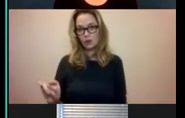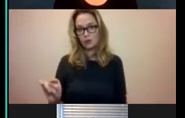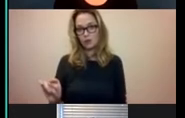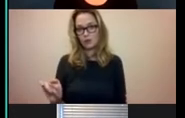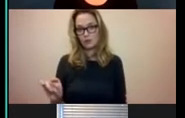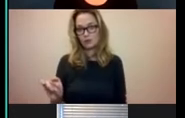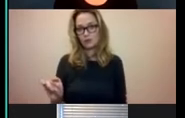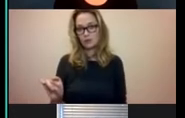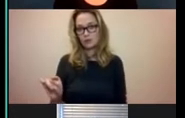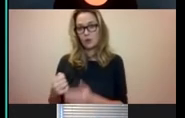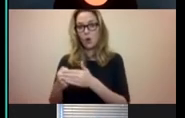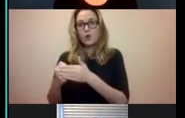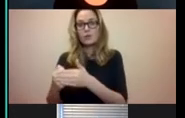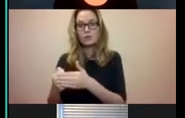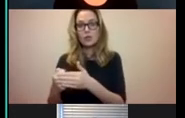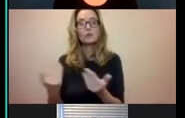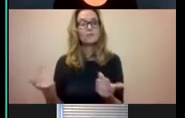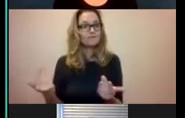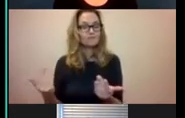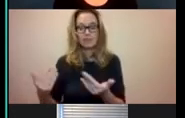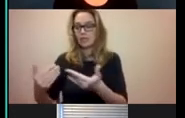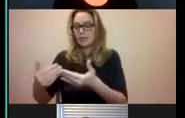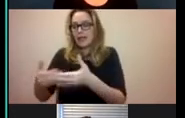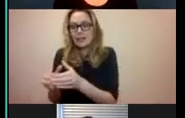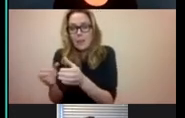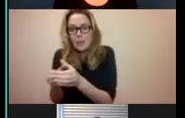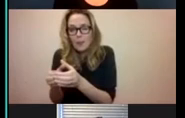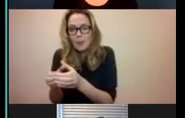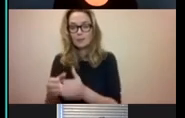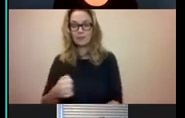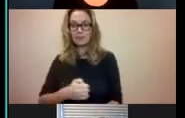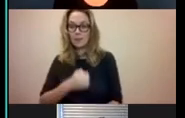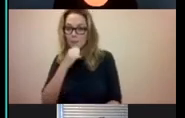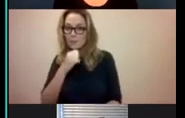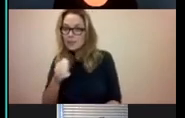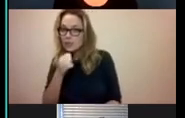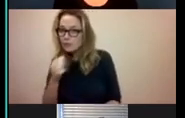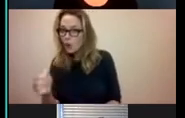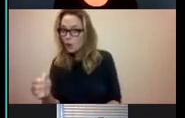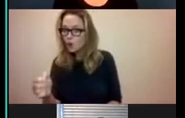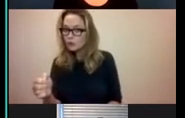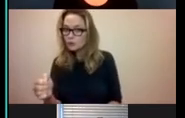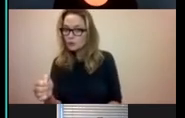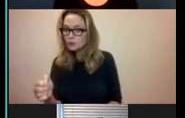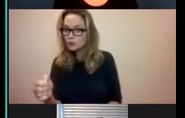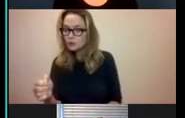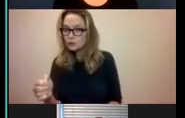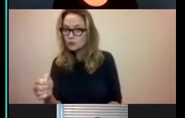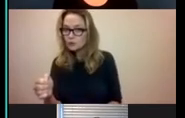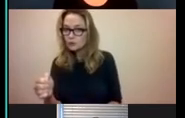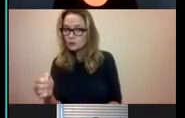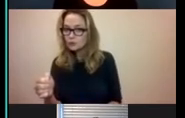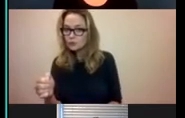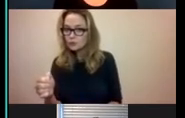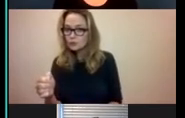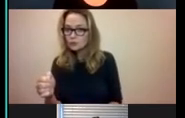met een kleine klassen. Met microfoons, die de meesters